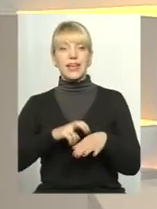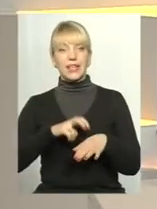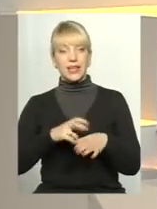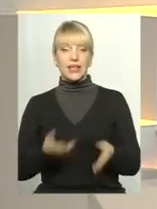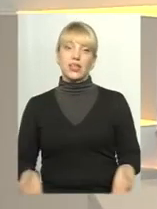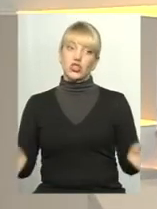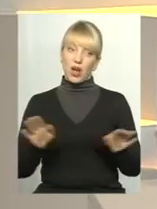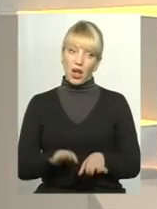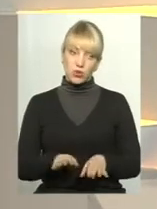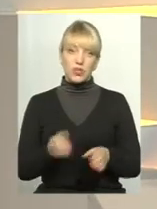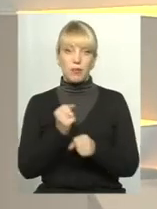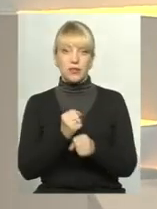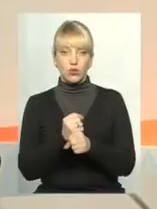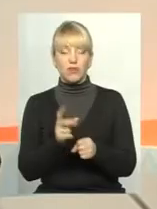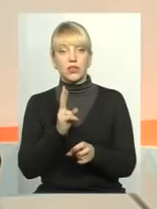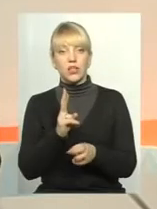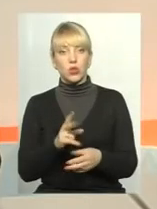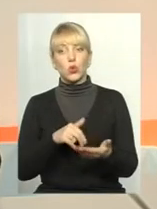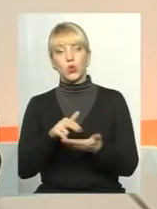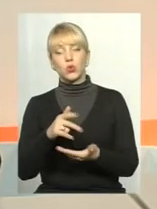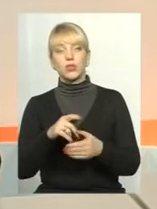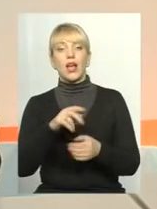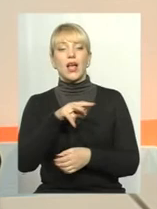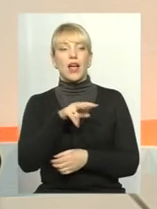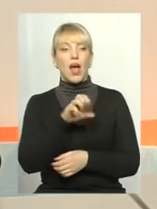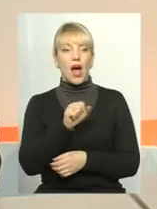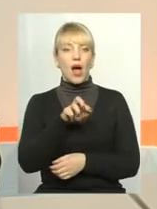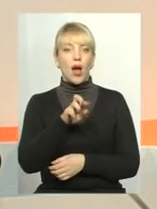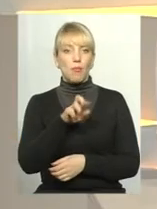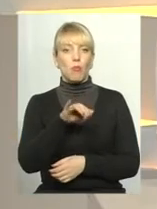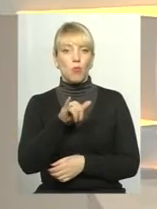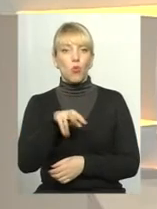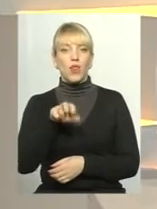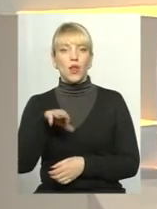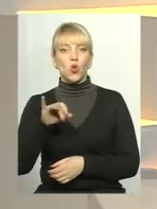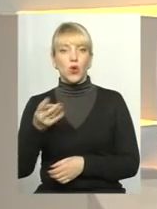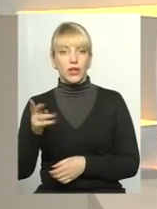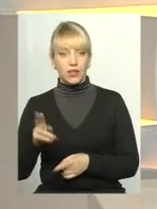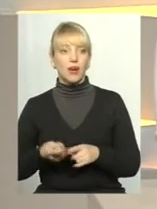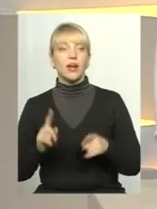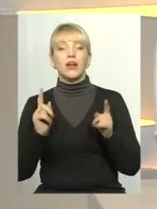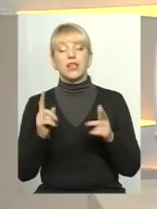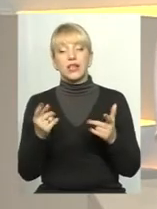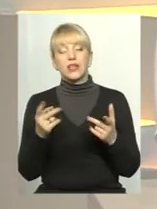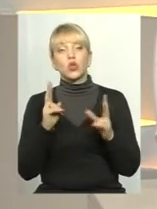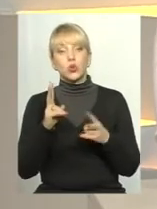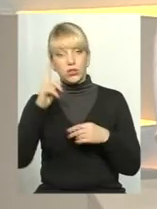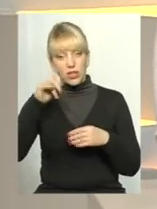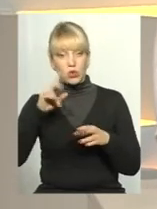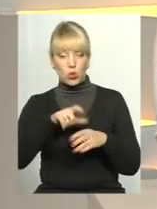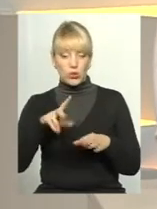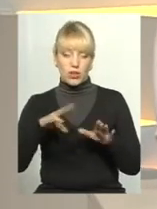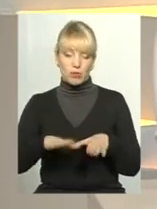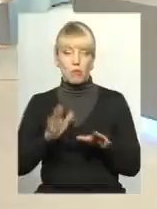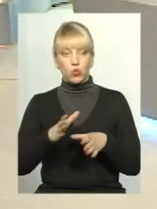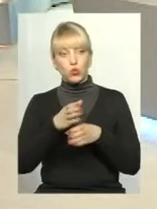працювати, які йдуть в амбулаторії? Тобто, зараз вже якийсь рух кадрів є, люди на місцях вже знають, чи будуть якісь